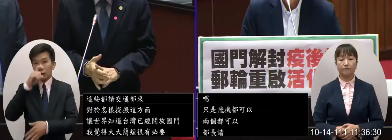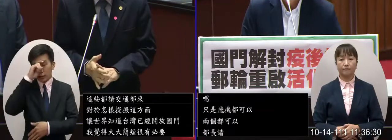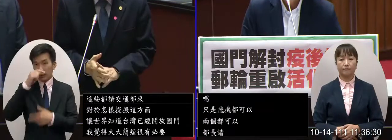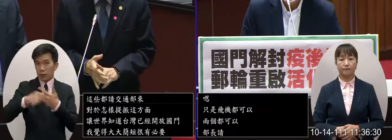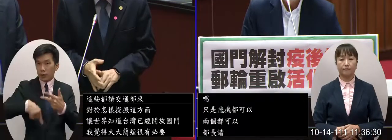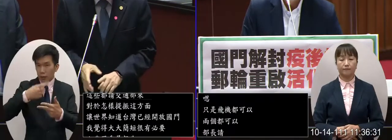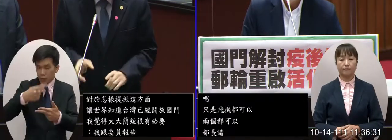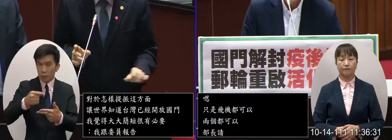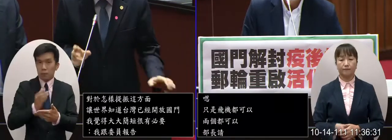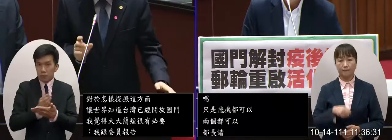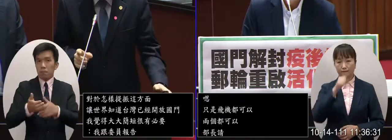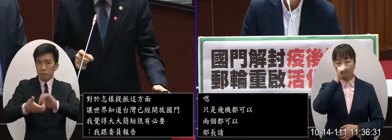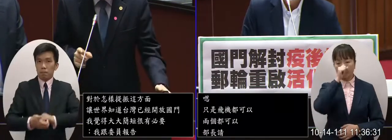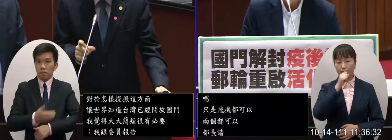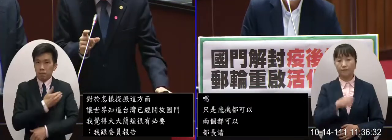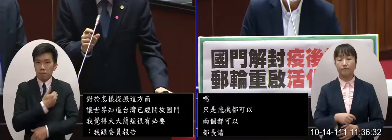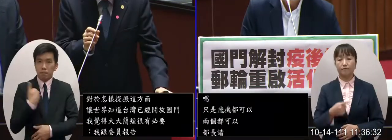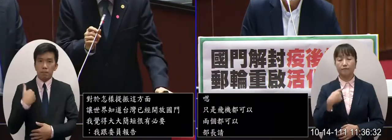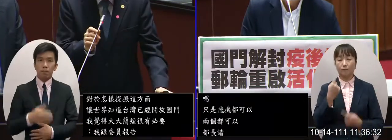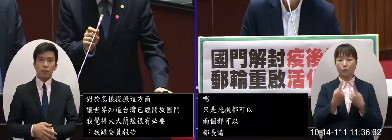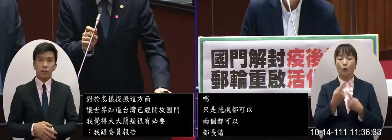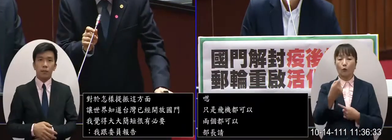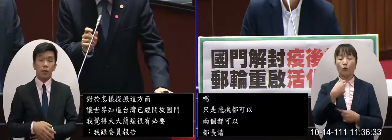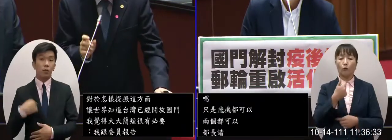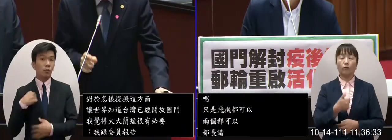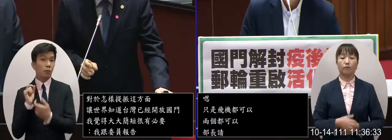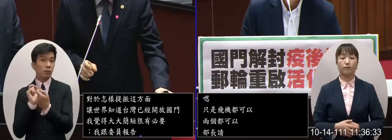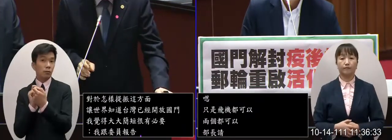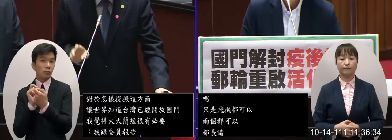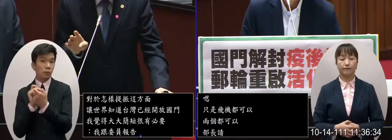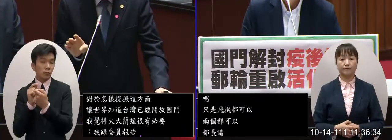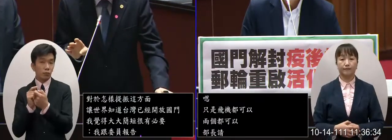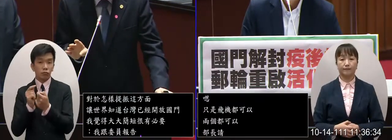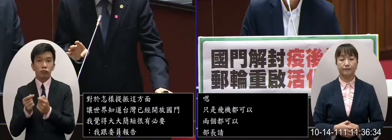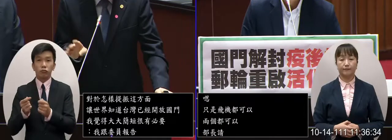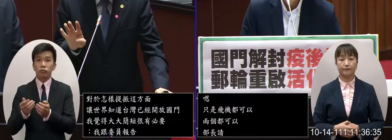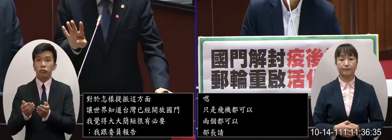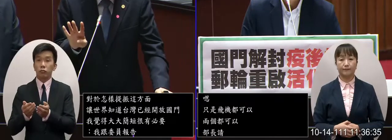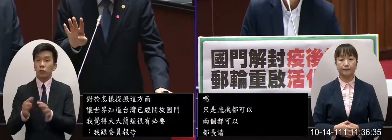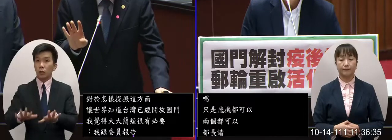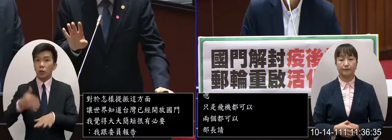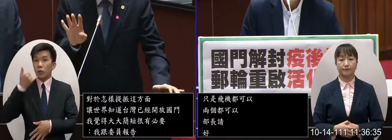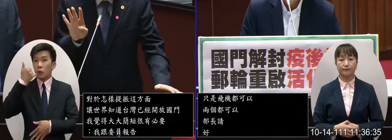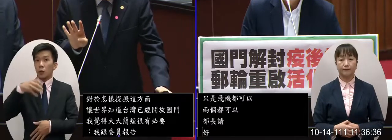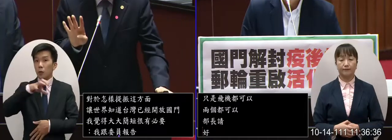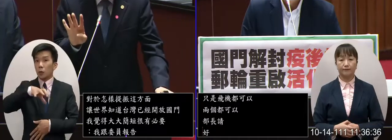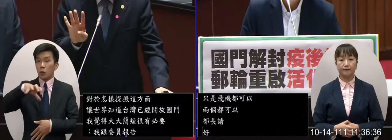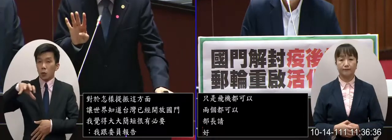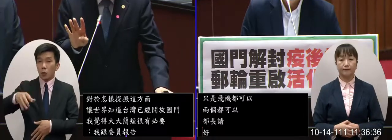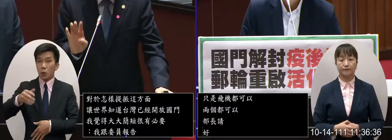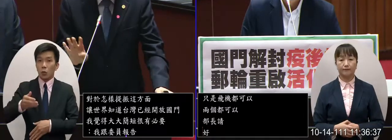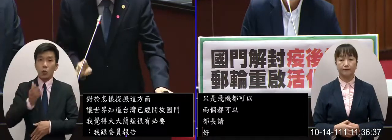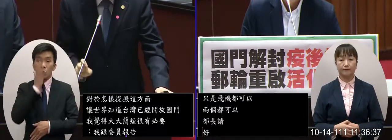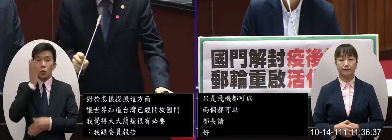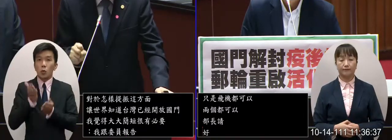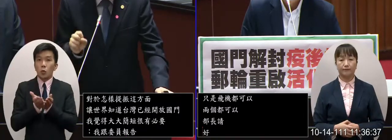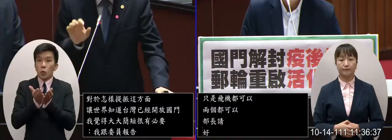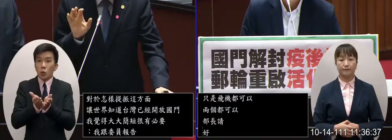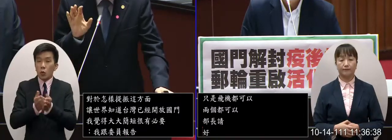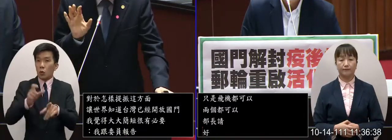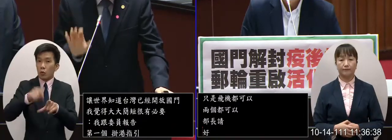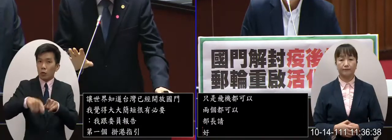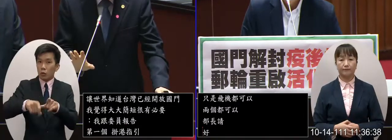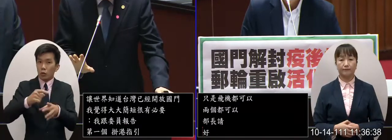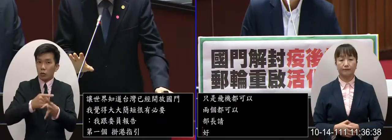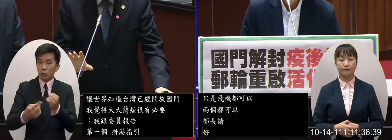禮拜內核定好那比我想得更好我我跟現在在基隆有四個游輪母港的公司